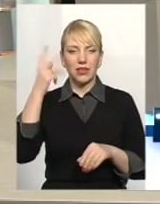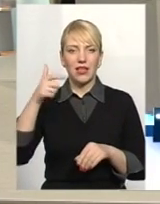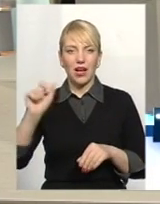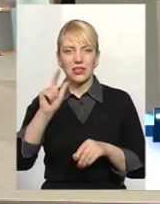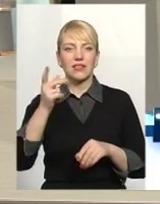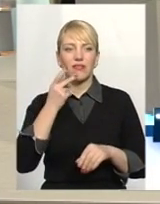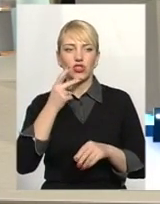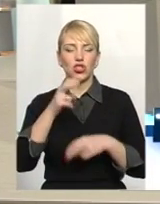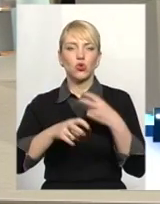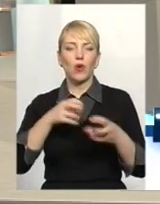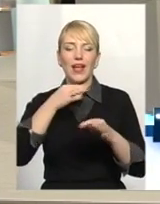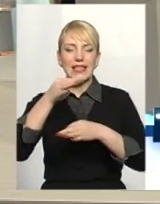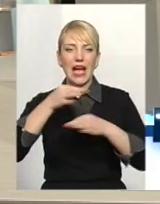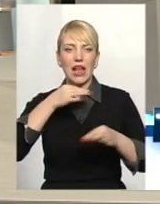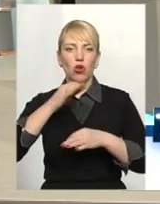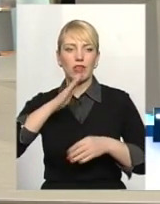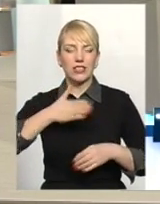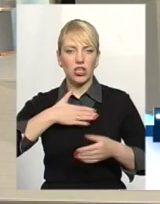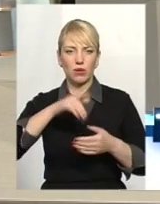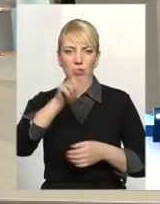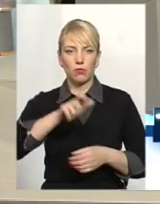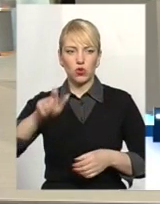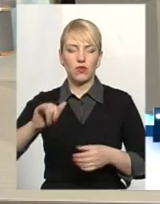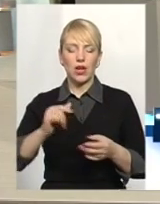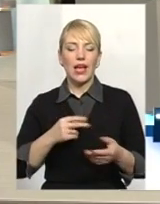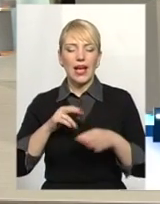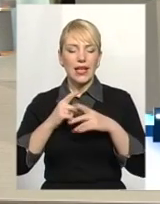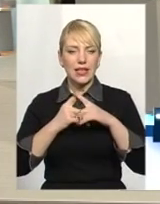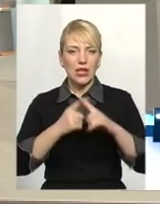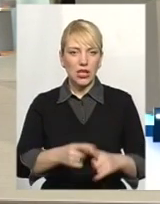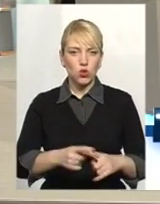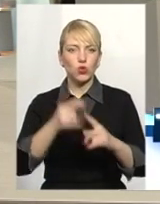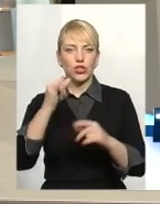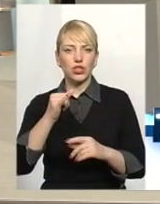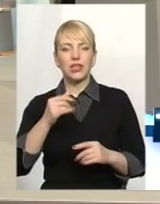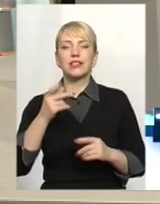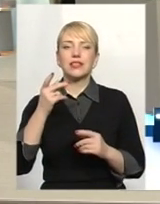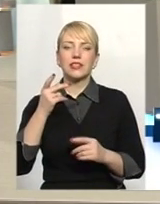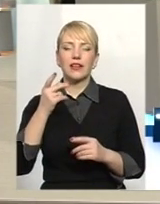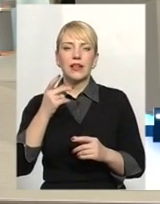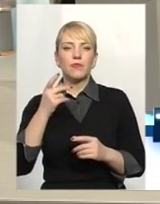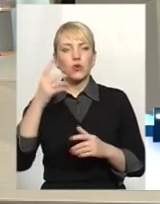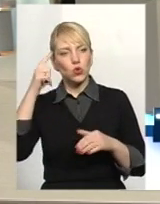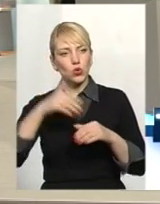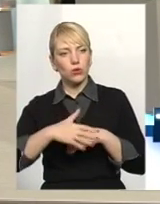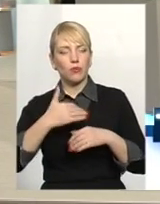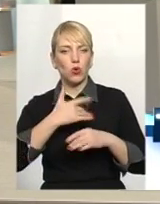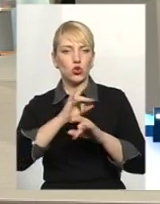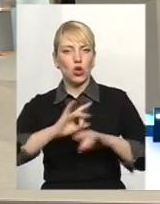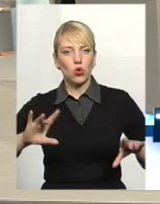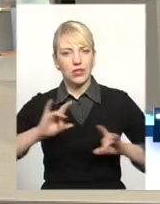завжди шукає діалог з нашим споживачем, йде на зустріч і завжди хоче з розумінням розказати